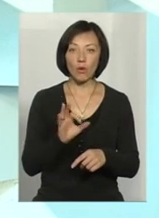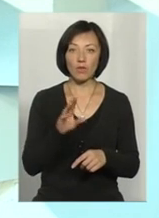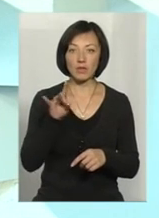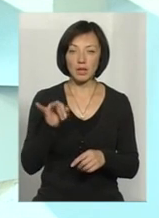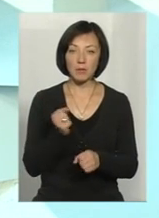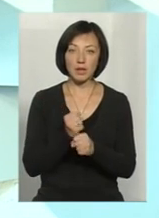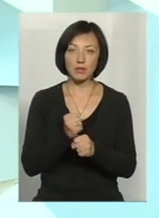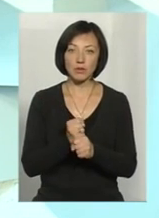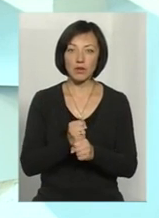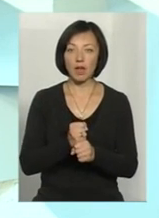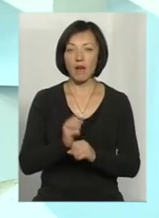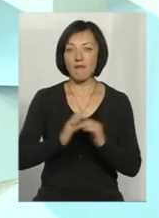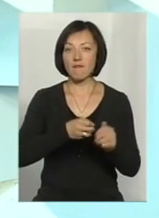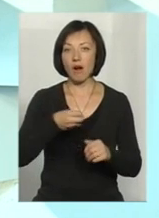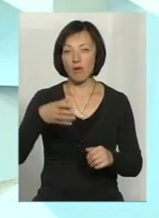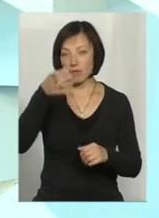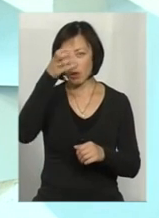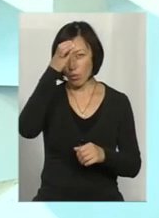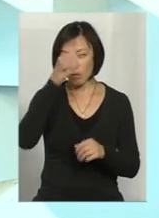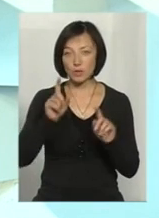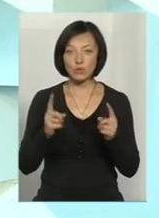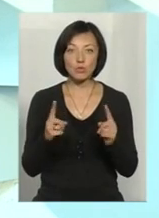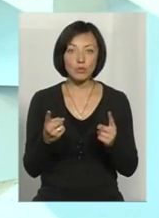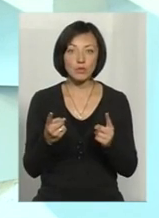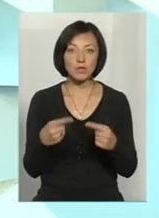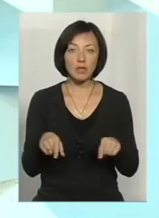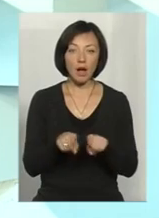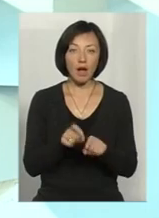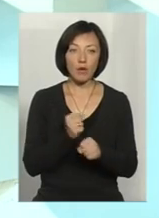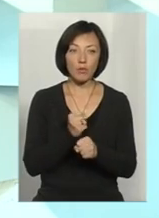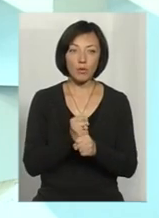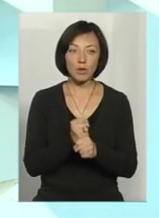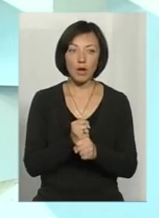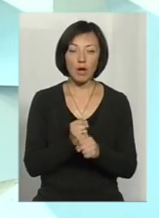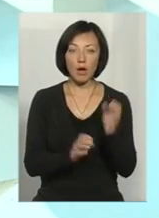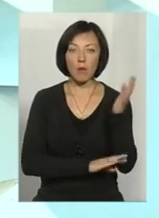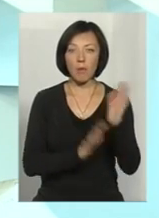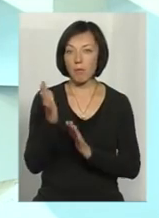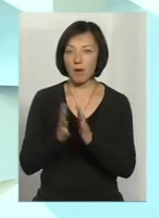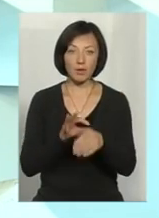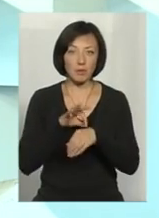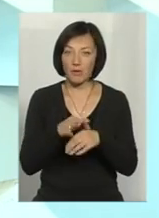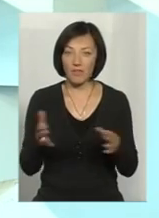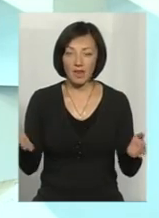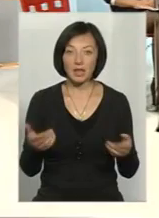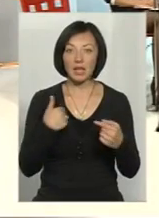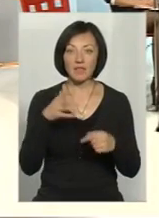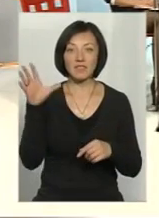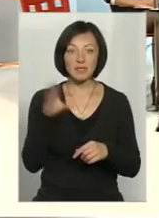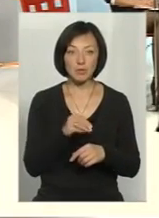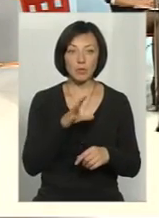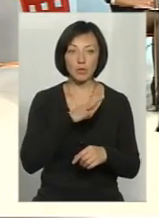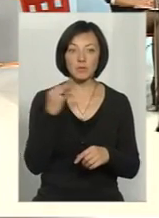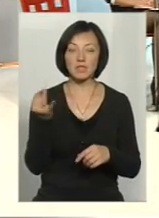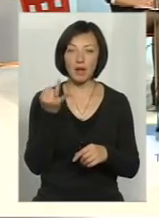працюють фахові науковці. І чомусь така робота по парку до цього дня не проведена. Хоча, я думаю, що всім було б дуже